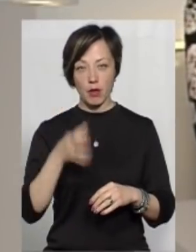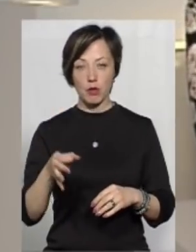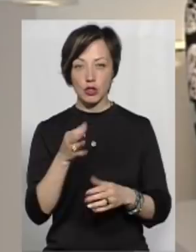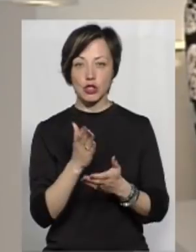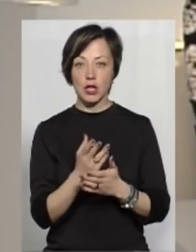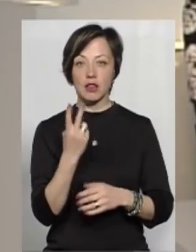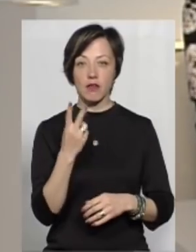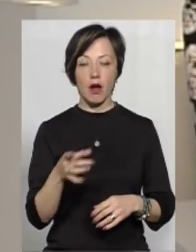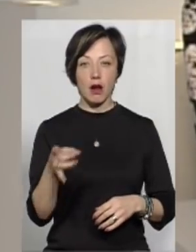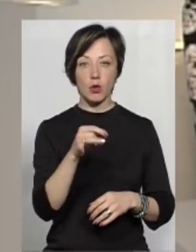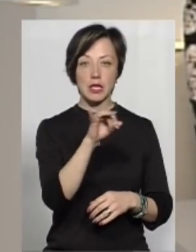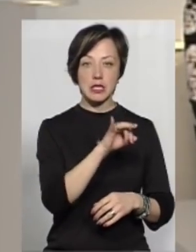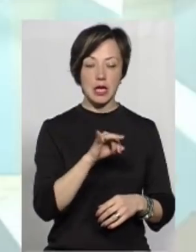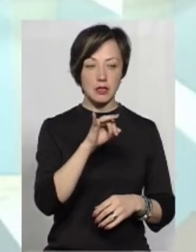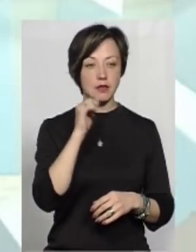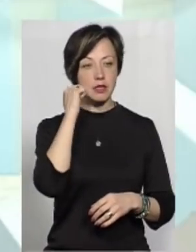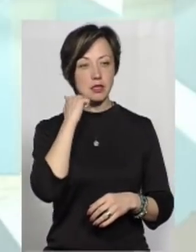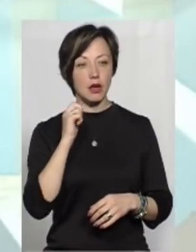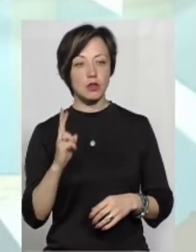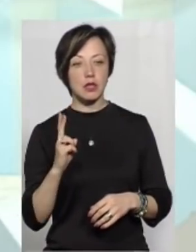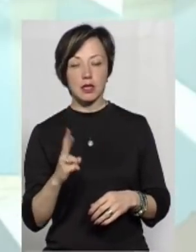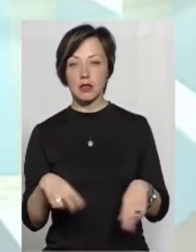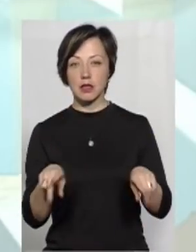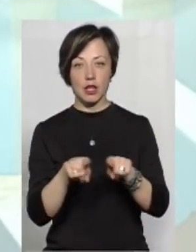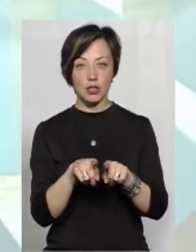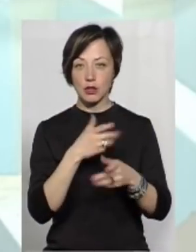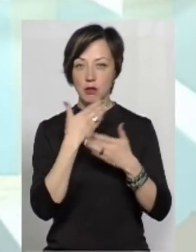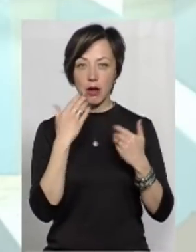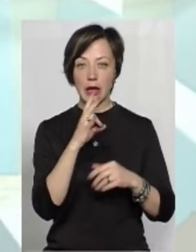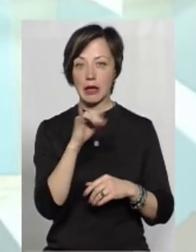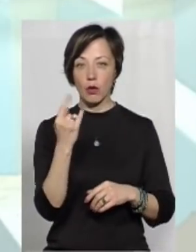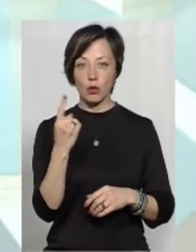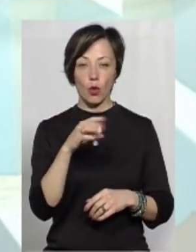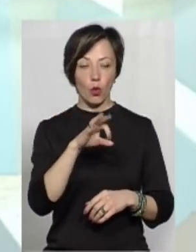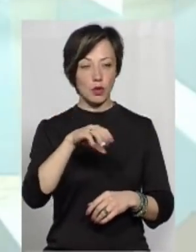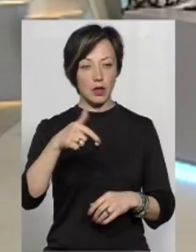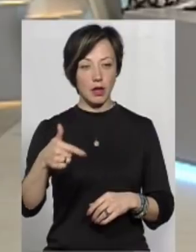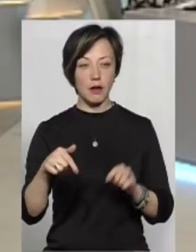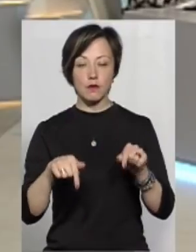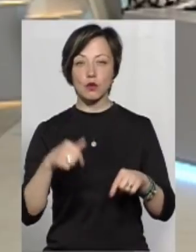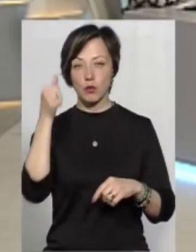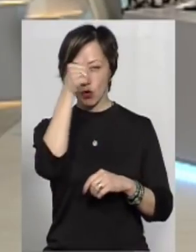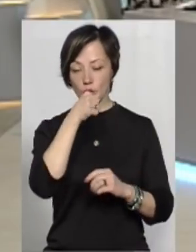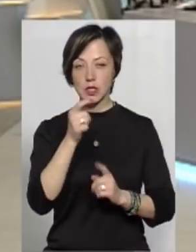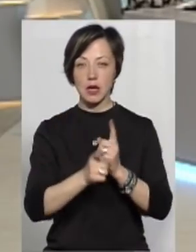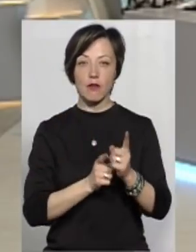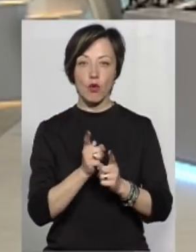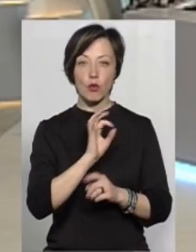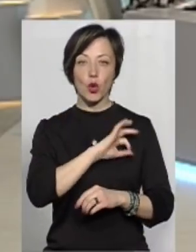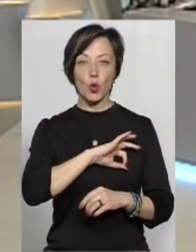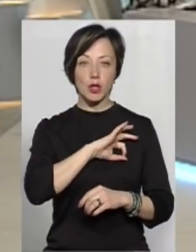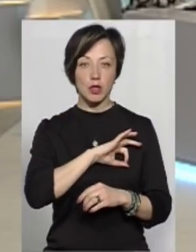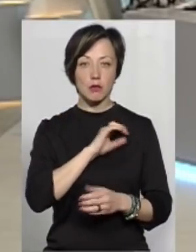є ще два райони, Зяславський, і Старокостянтинівський, де теж немає жодної громади. От в цьому році реформа юридично